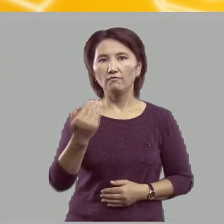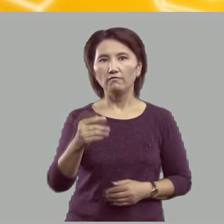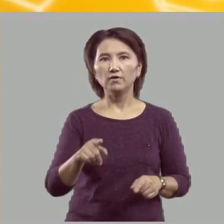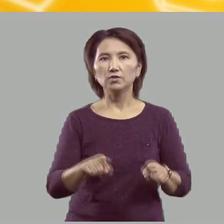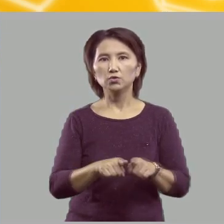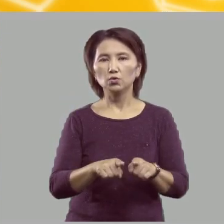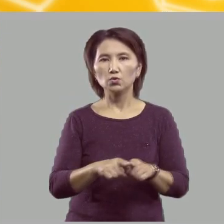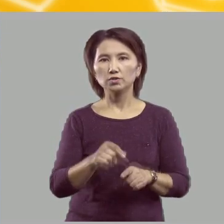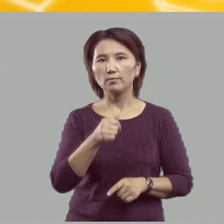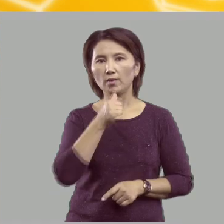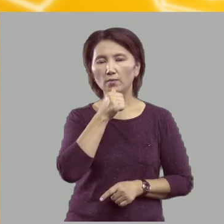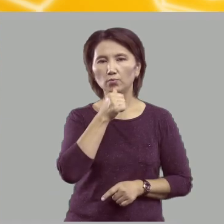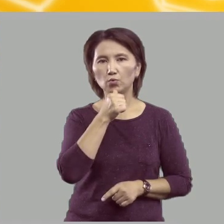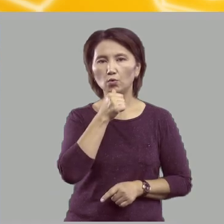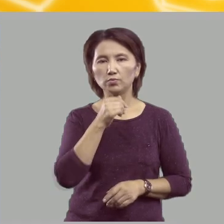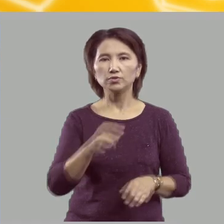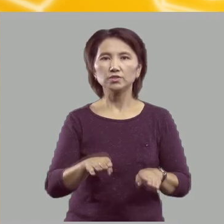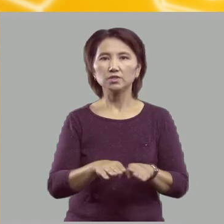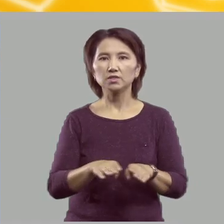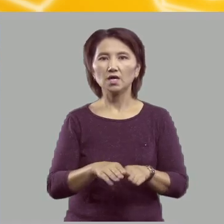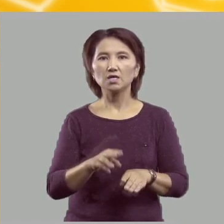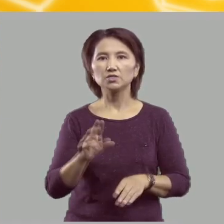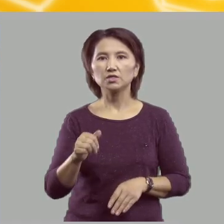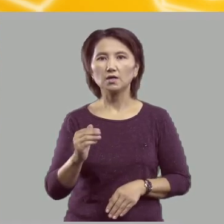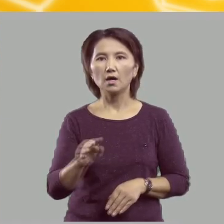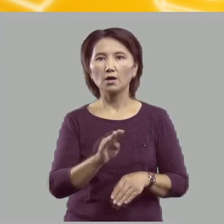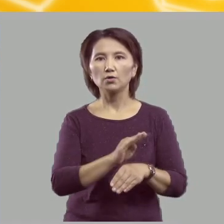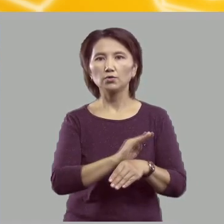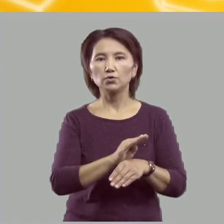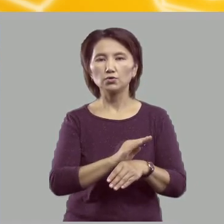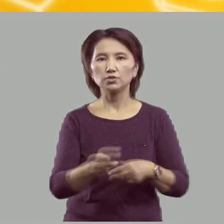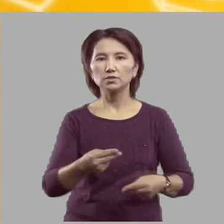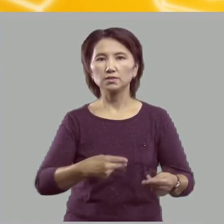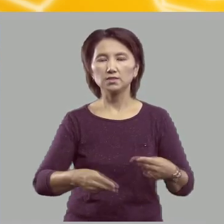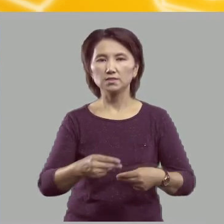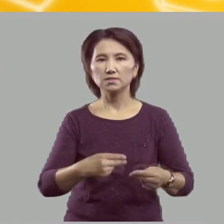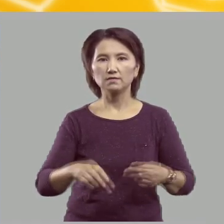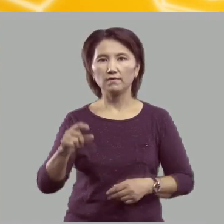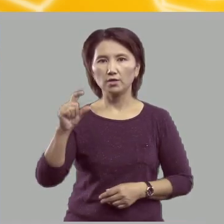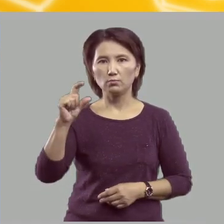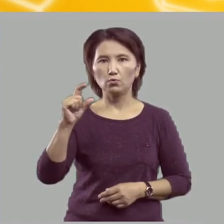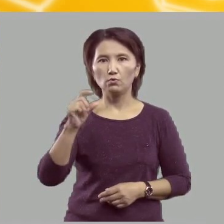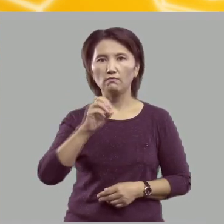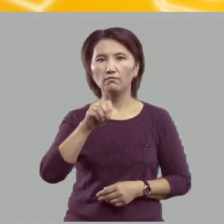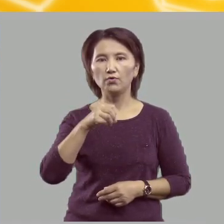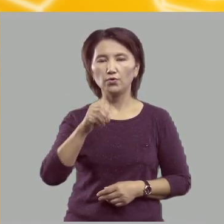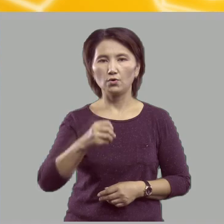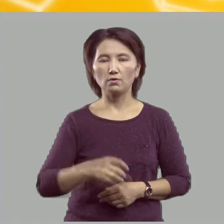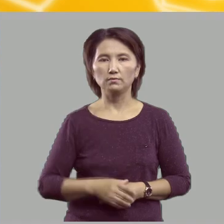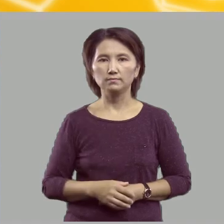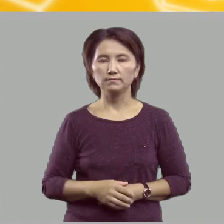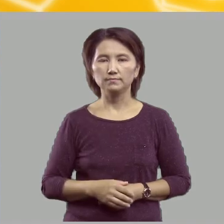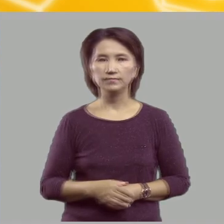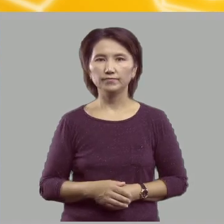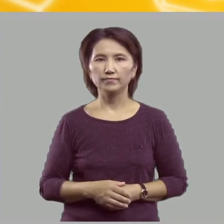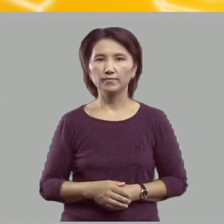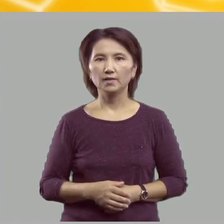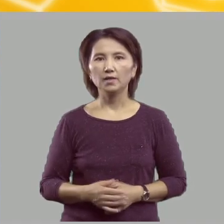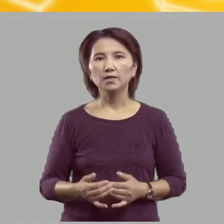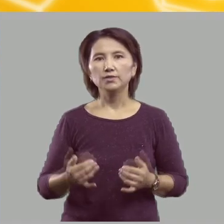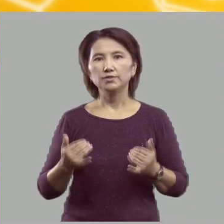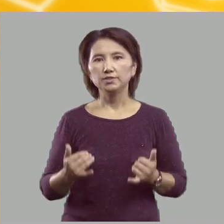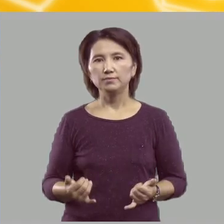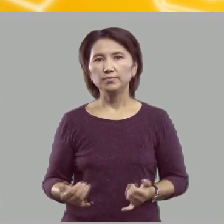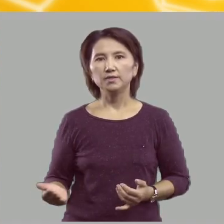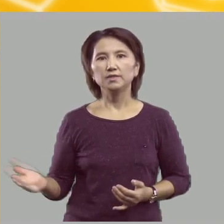попробуйте, так же, как ёжик, нарисовать букву Ё. А